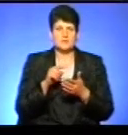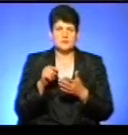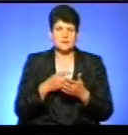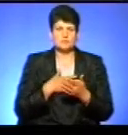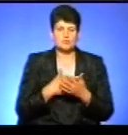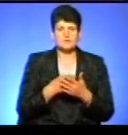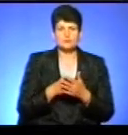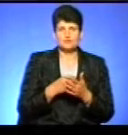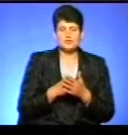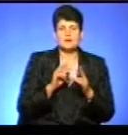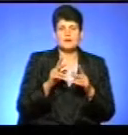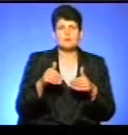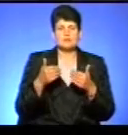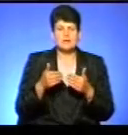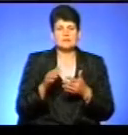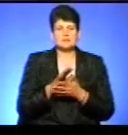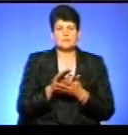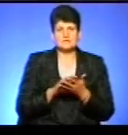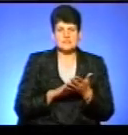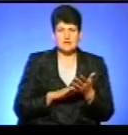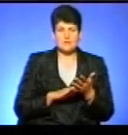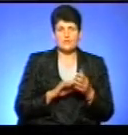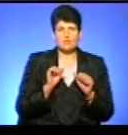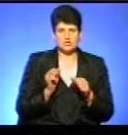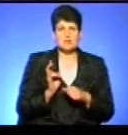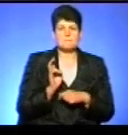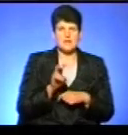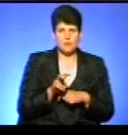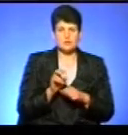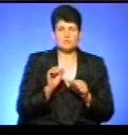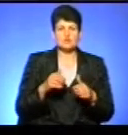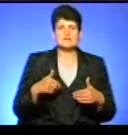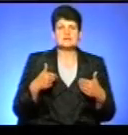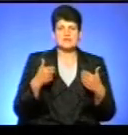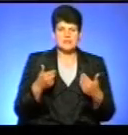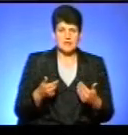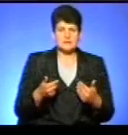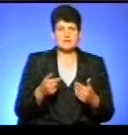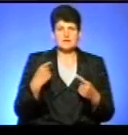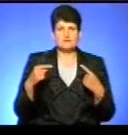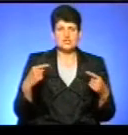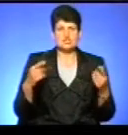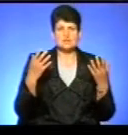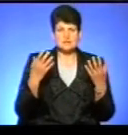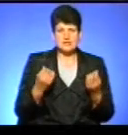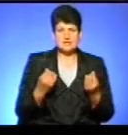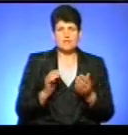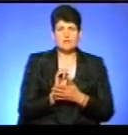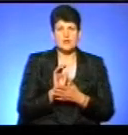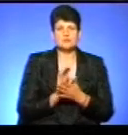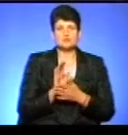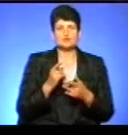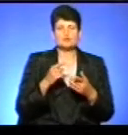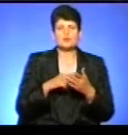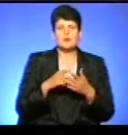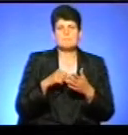по громадському бюджету, як подати, як запланих заявку, можете приходити, можете звертатися так само і в інші дні в прес-службу міської